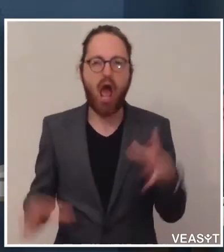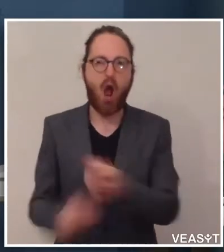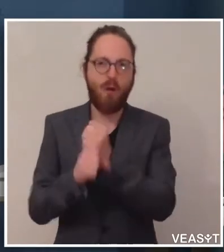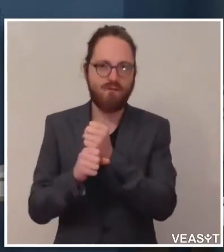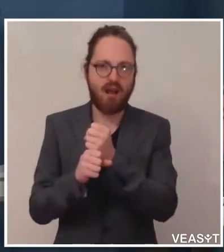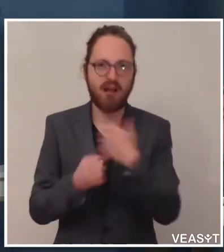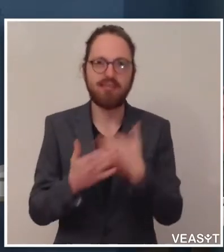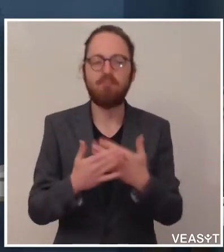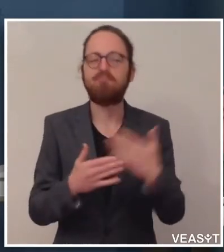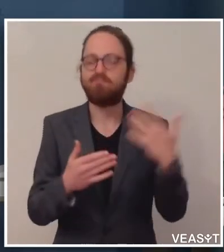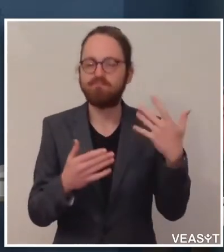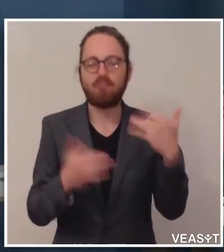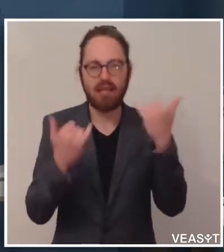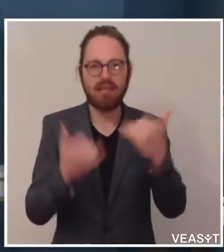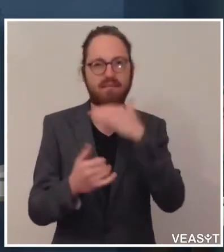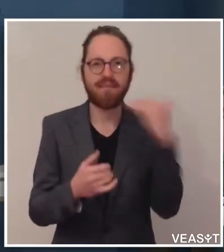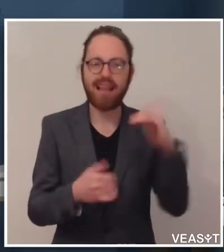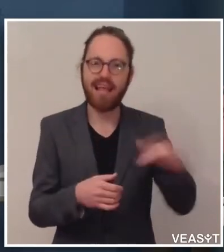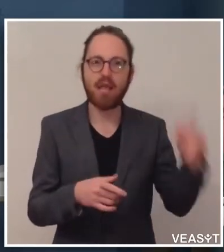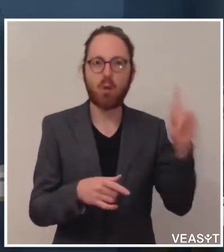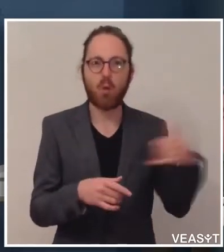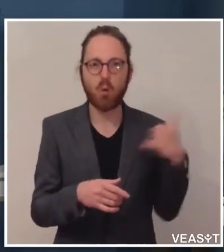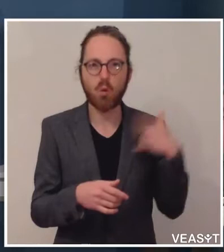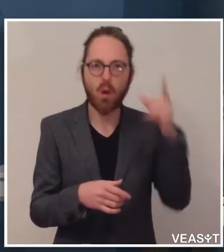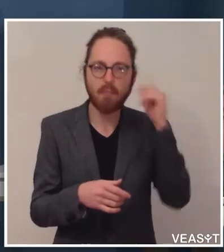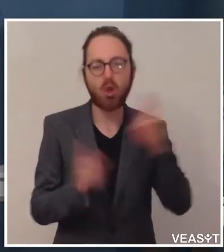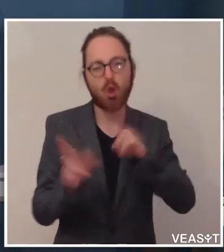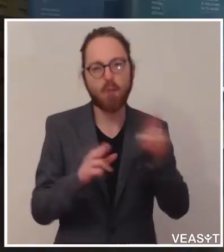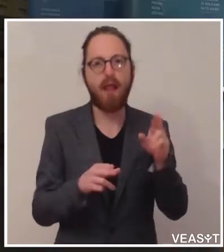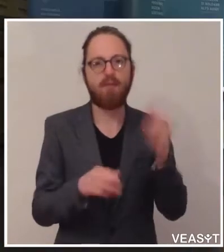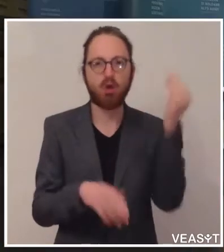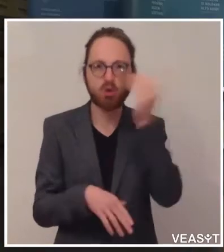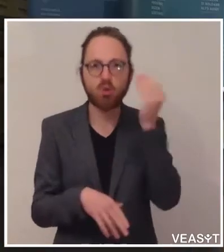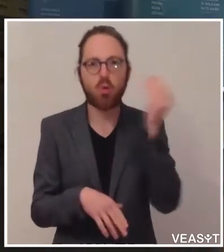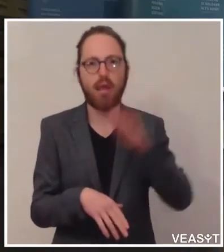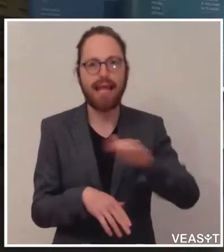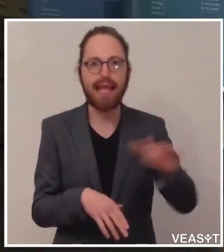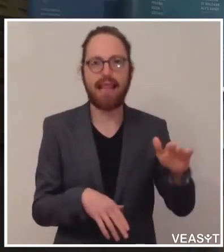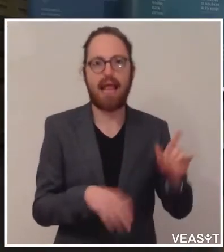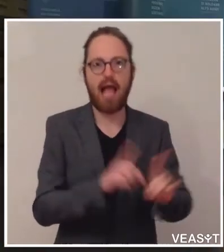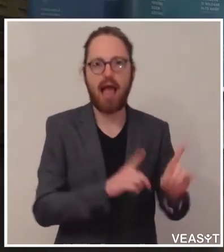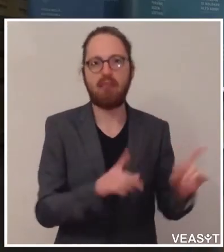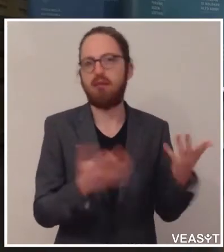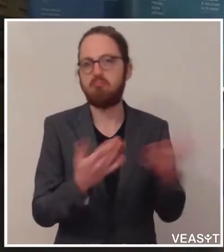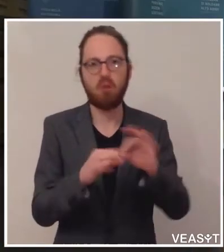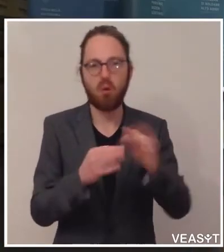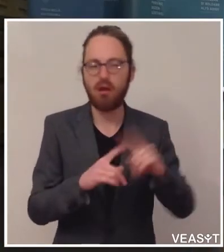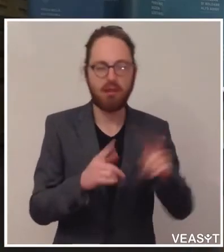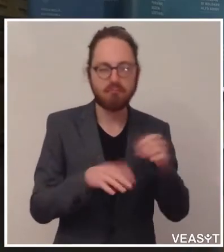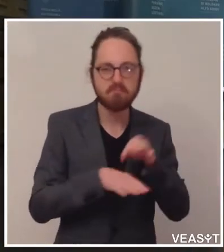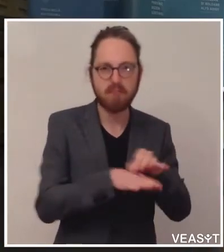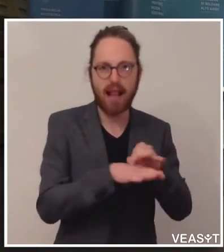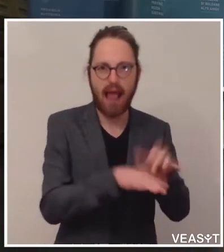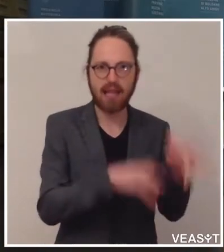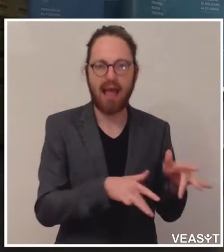derzeit normalerweise in Schulen, Kindergarten, Kleinkindbetreuungseinrichtungen und Programmen begleitet werden. Aber unser